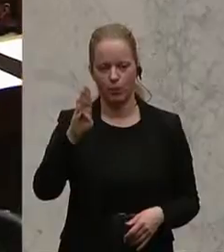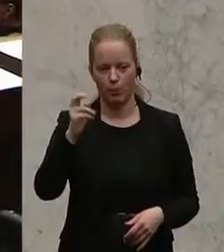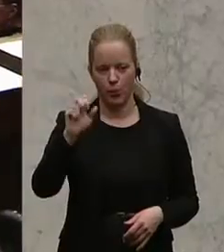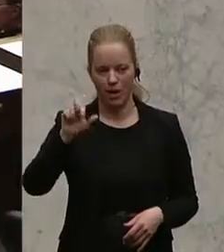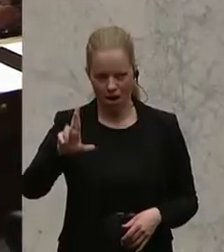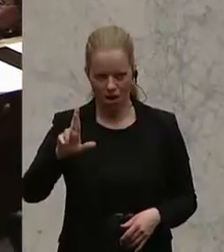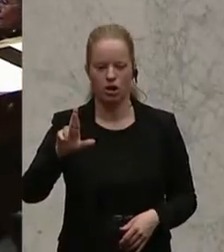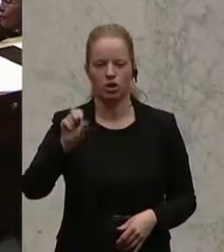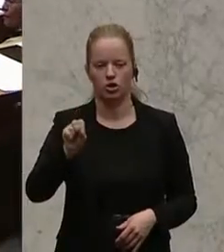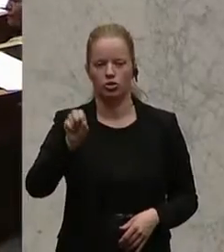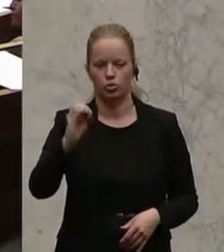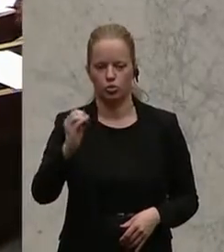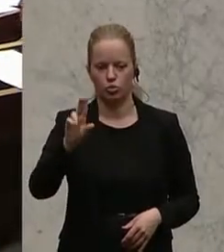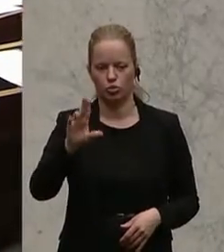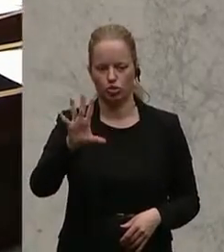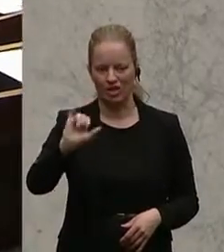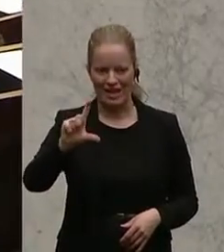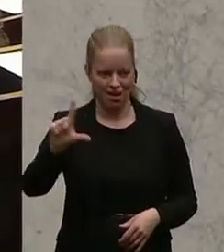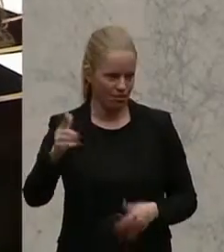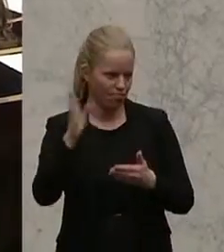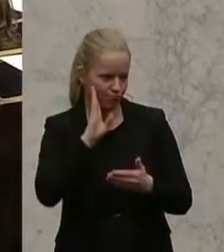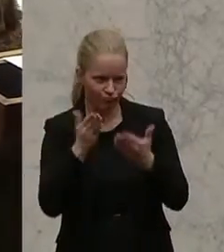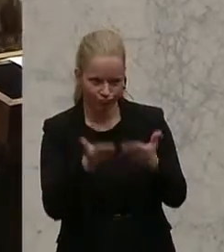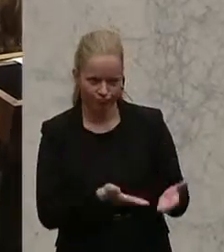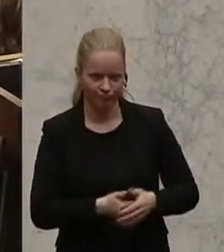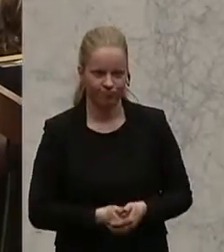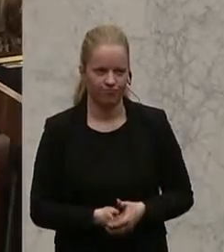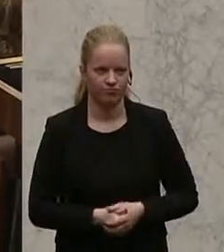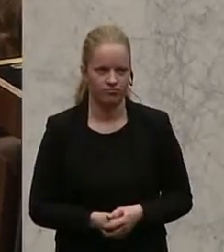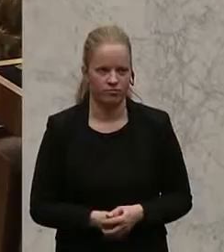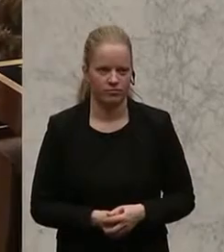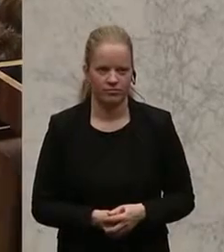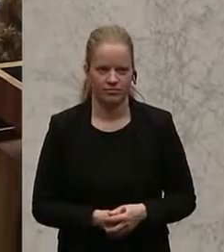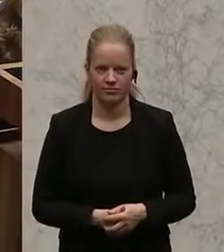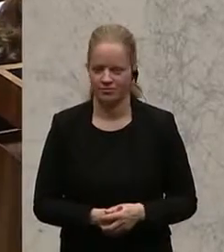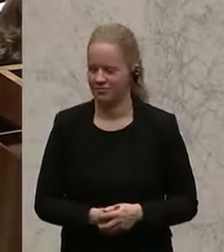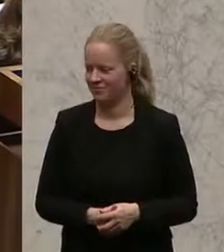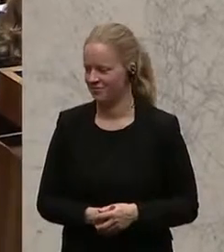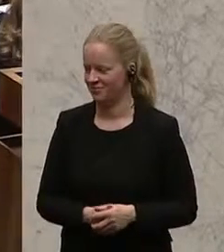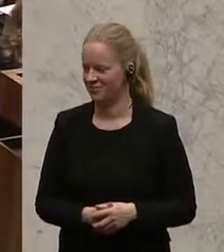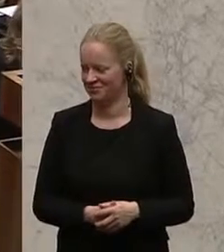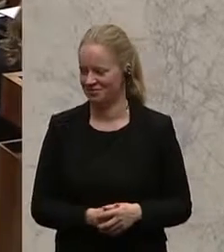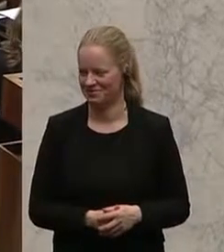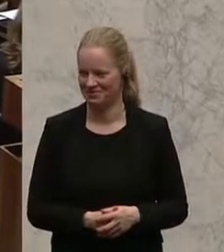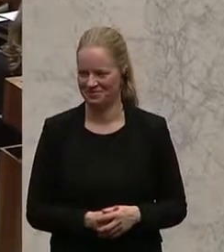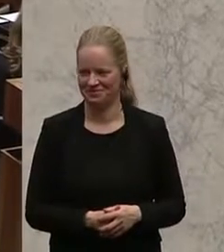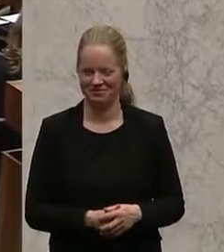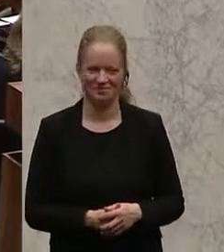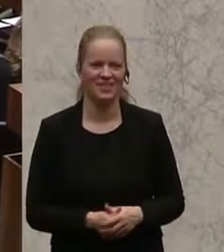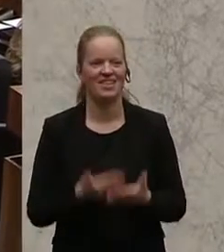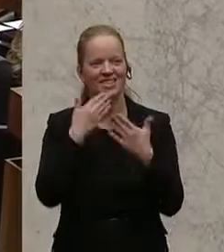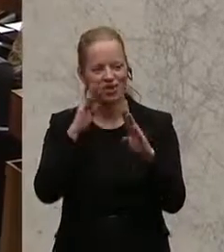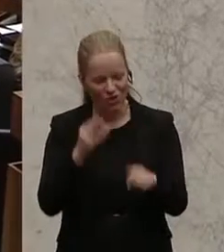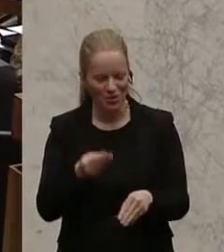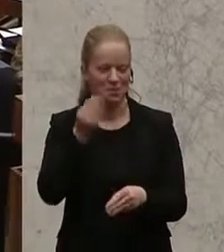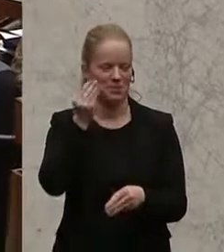Er unterstütze daher das Abkommen. Die nächste Rednerin ist die Außenpolitik-Sprecherin der Grünen, Tanja Windbüchler-Suschil. Meine sehr